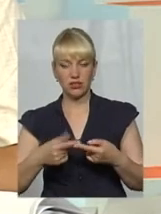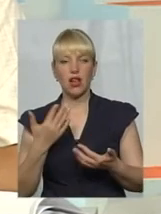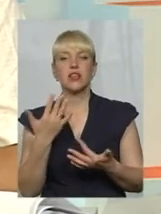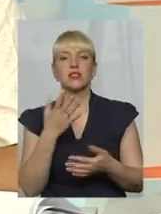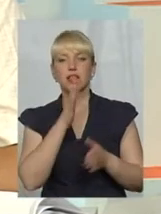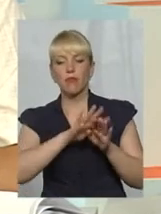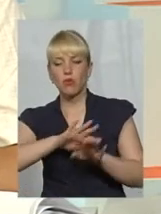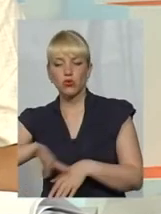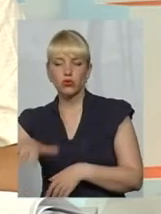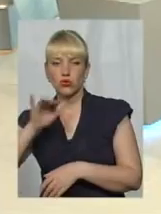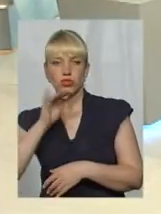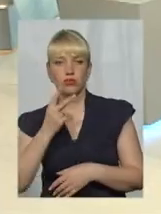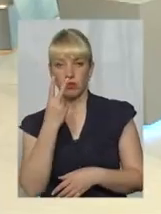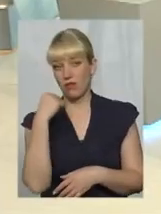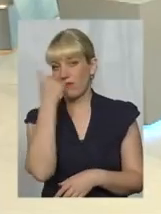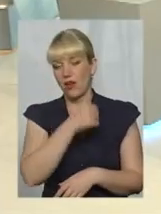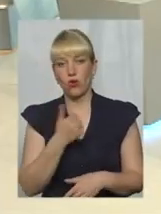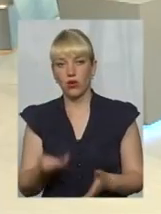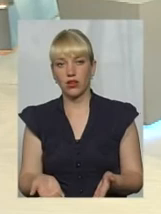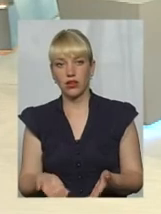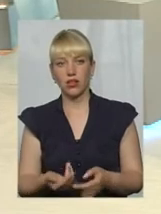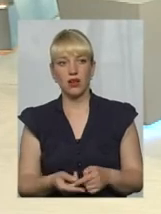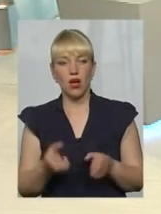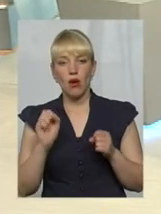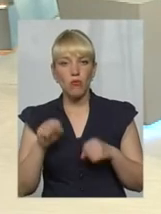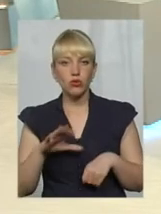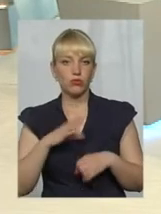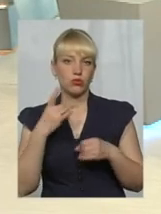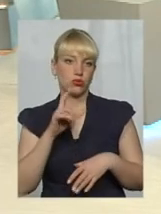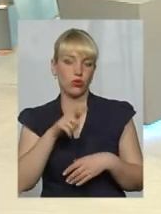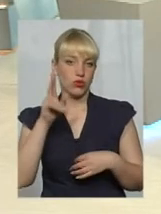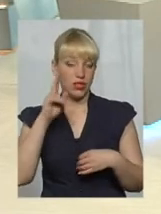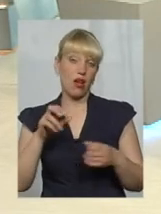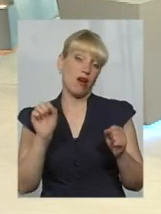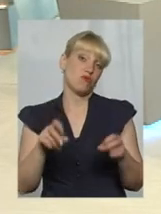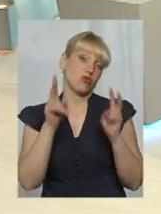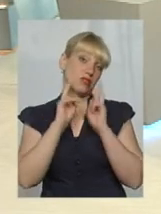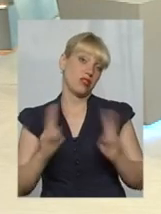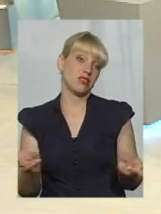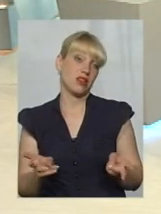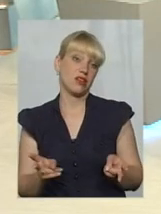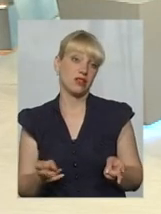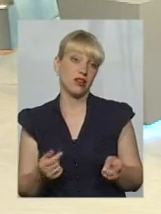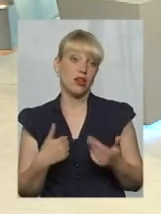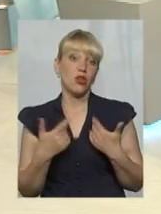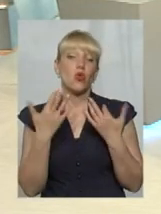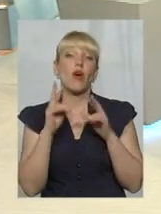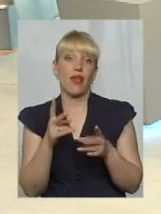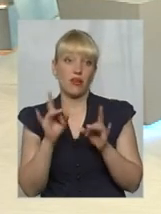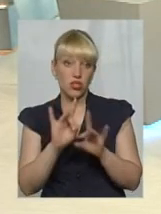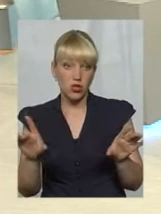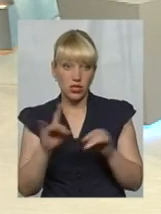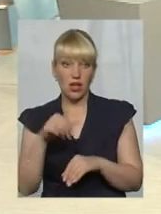часу минуло? Два роки. Два роки. Ну, можливо, просто люди не знають про це? Ну, можливо, і не знають. Як вже більше людям доносити